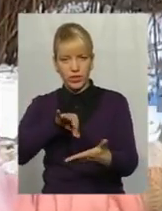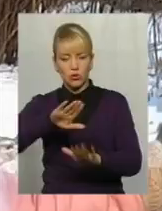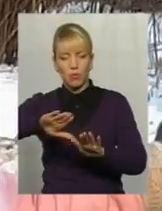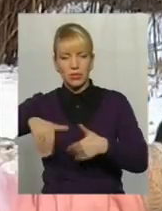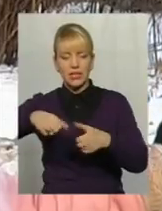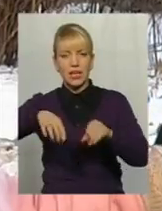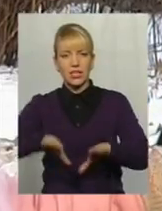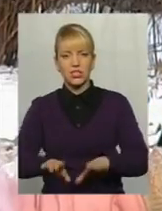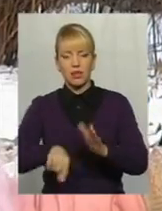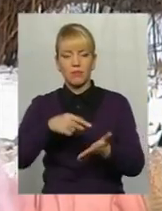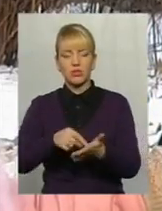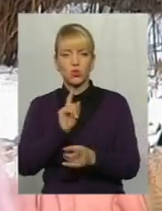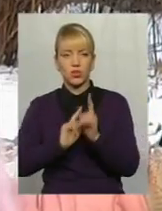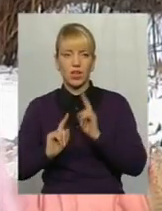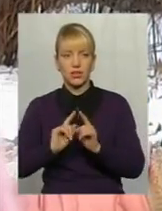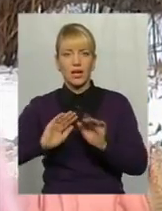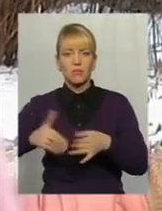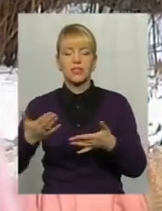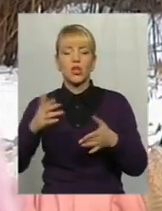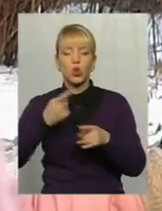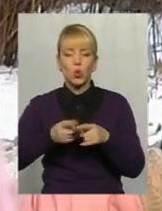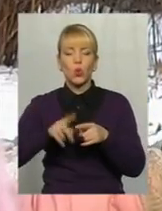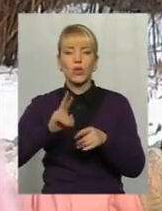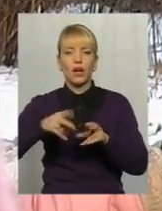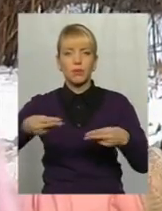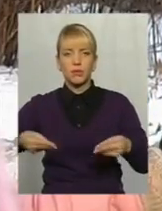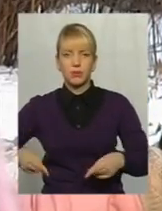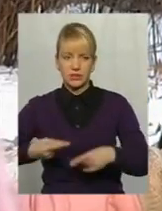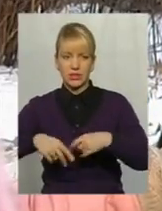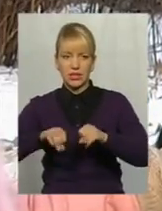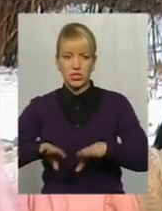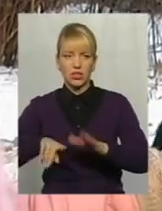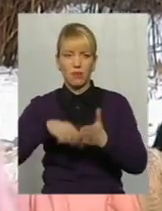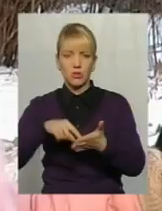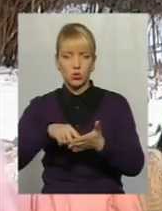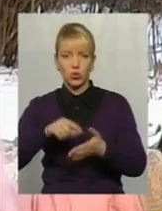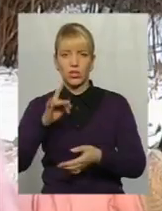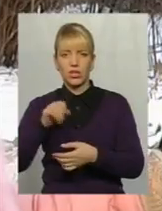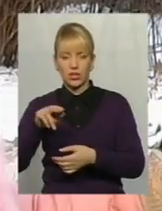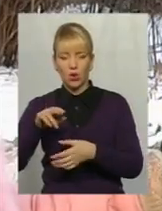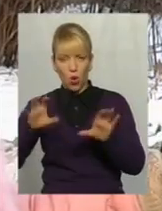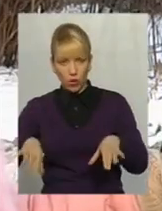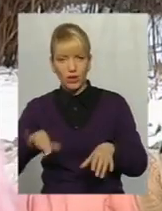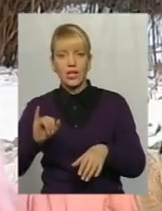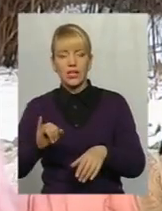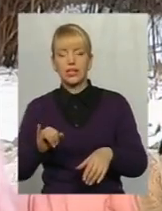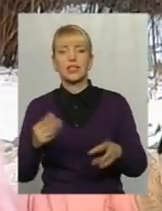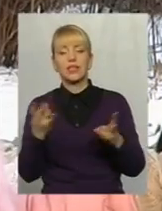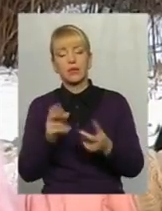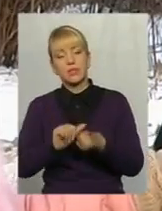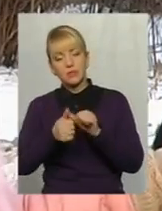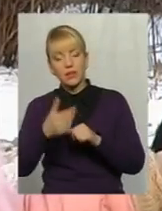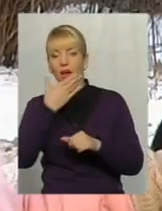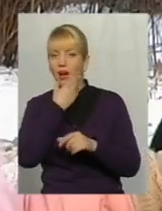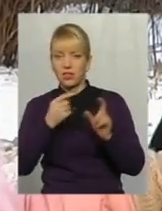рішення міської ради, після того, як підписане це рішення міським головою, а по-друге, змінювати на красиві